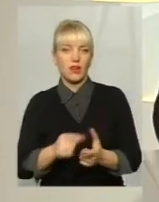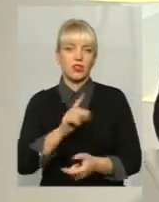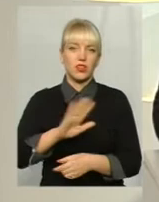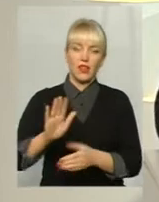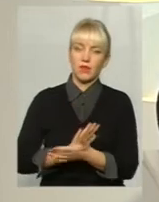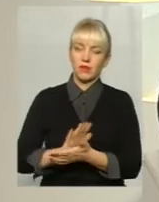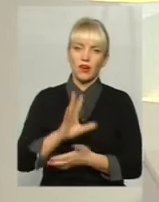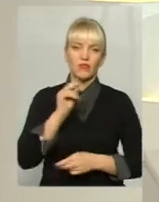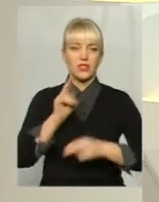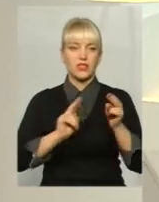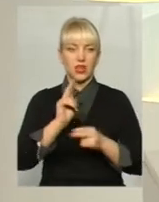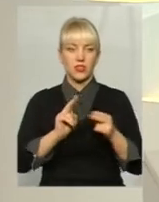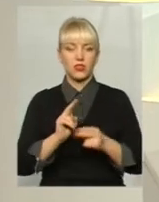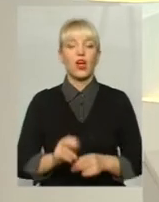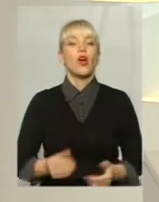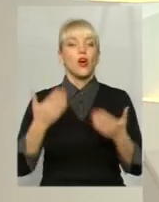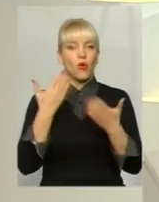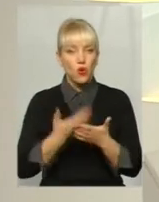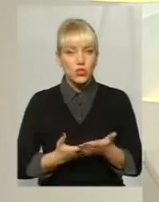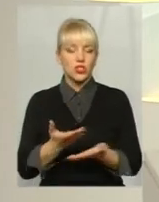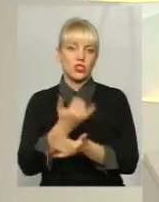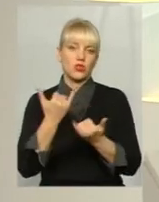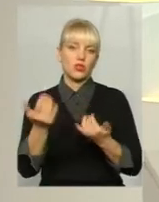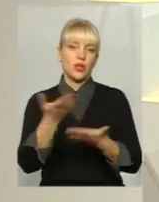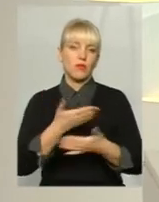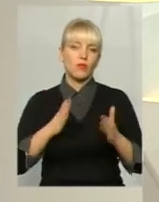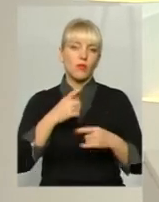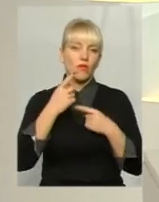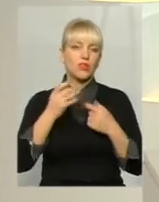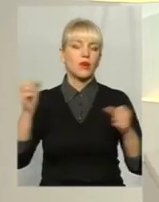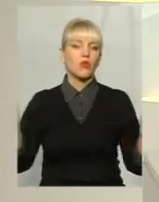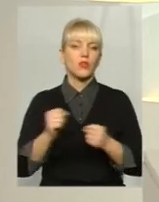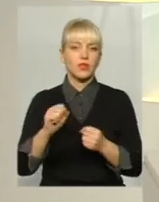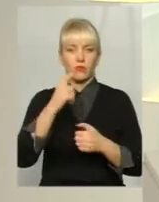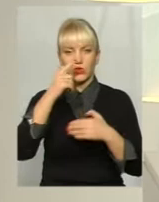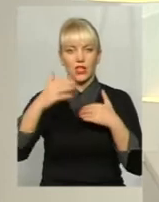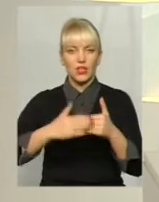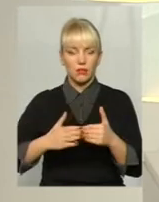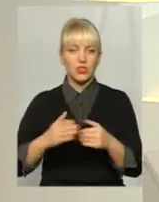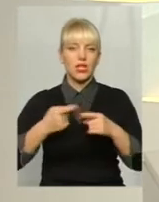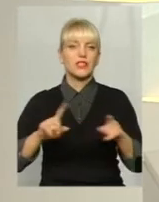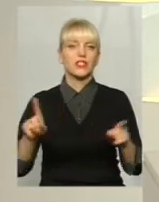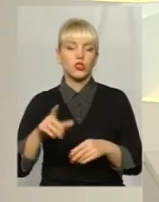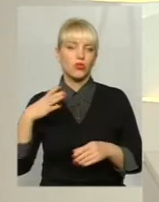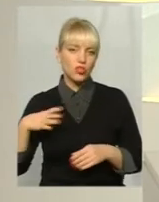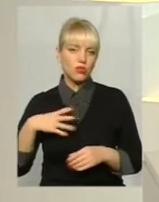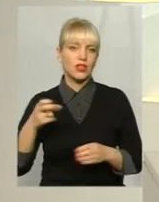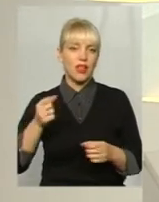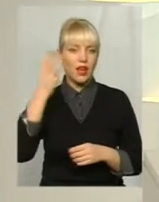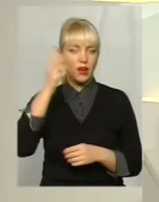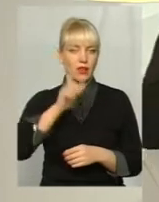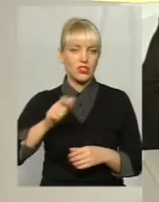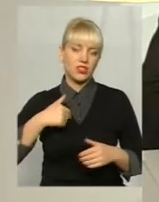всі скаржаться. Отже, сьогодні ми будемо говорити про ту зиму, яка насувається, і що очікує на хмельничан. Ну і я